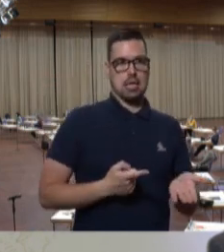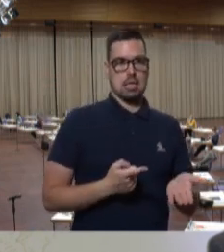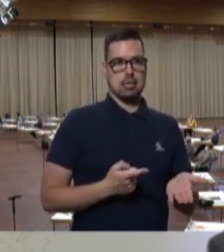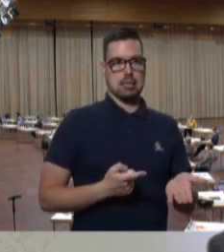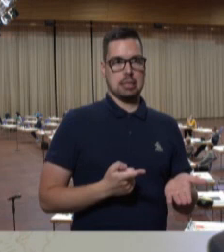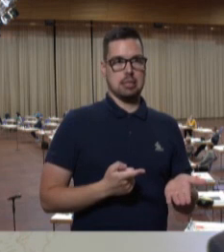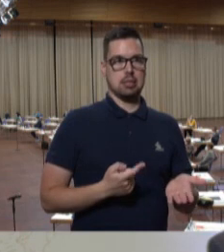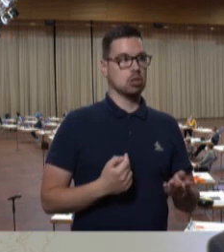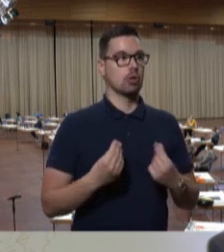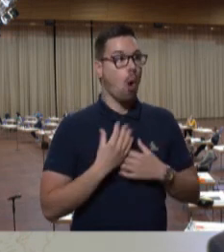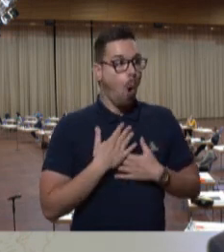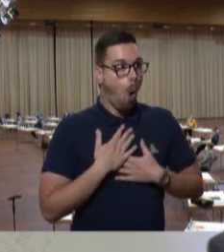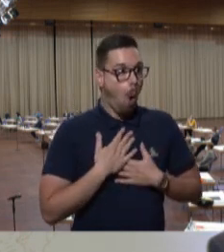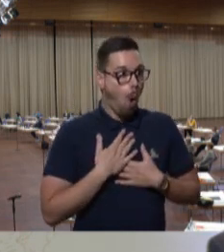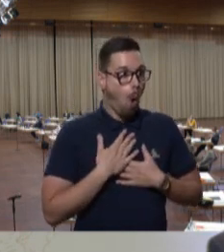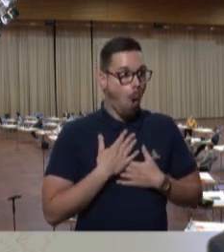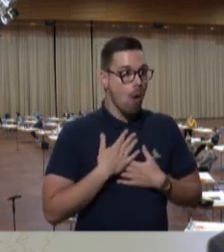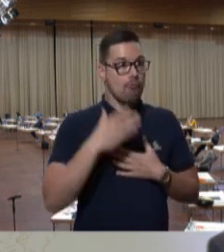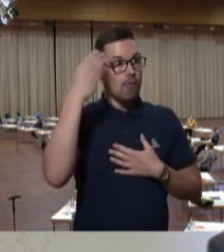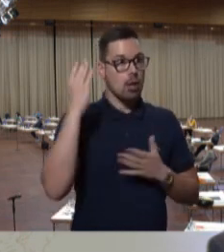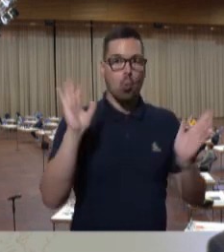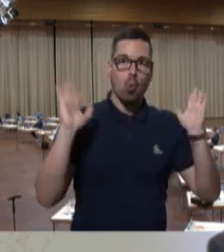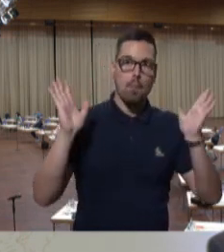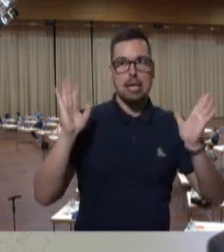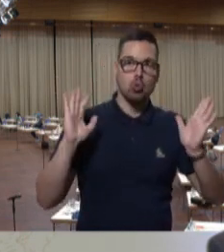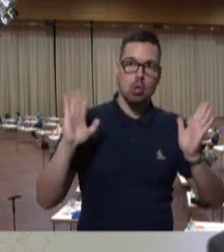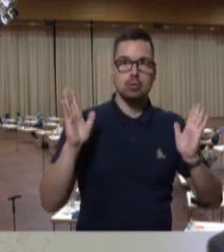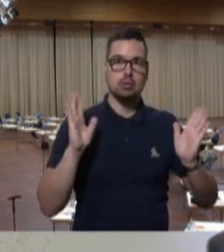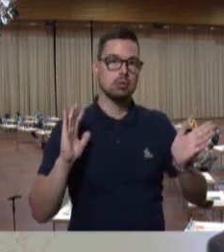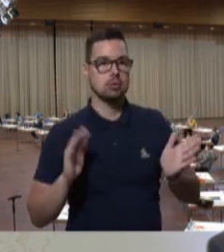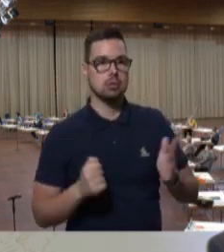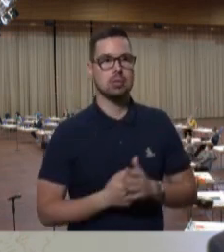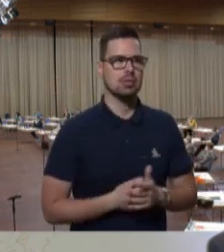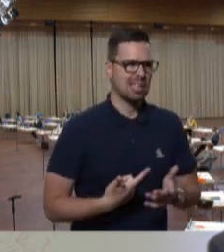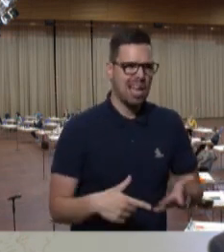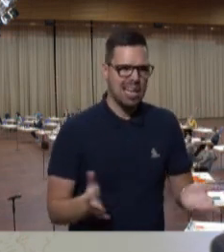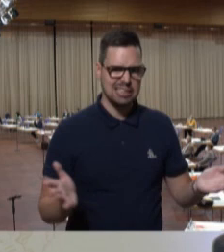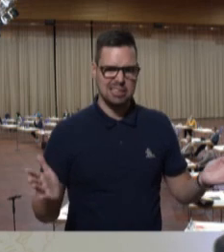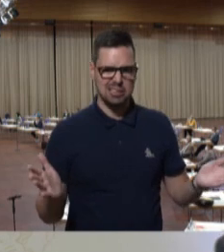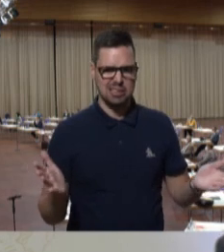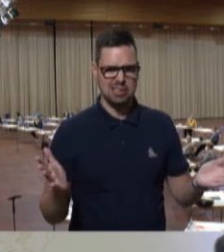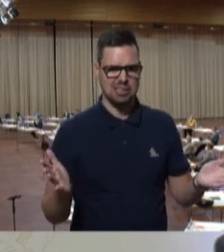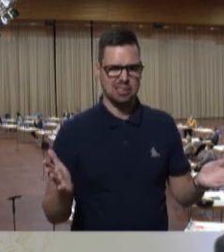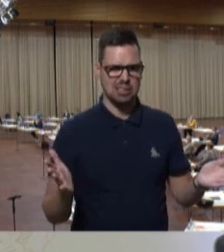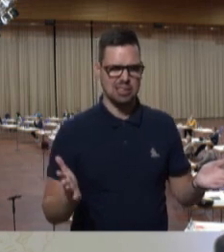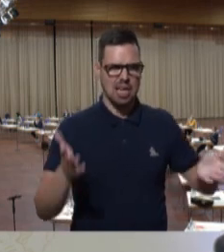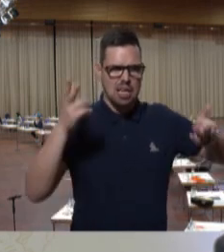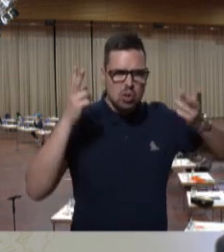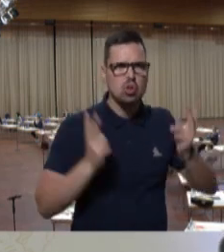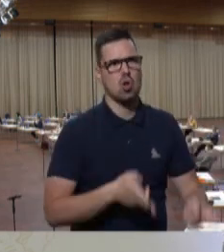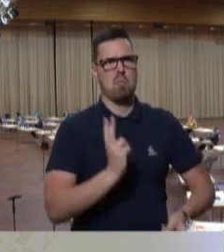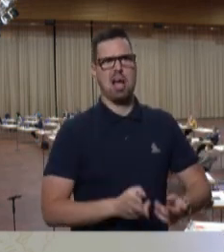Eindruck, dass sich da jemandem die Fußnägel rollen und er denkt, oh Mann, Mann, immer dieses unverständliche Gendere. Nein, das ist gewachsene,